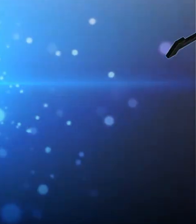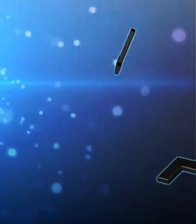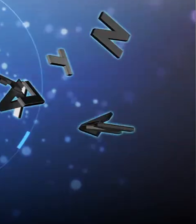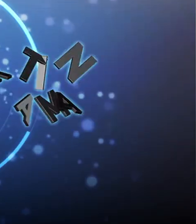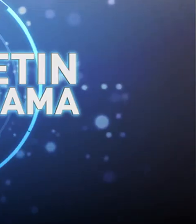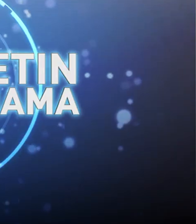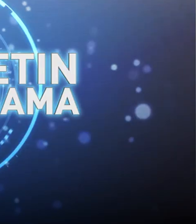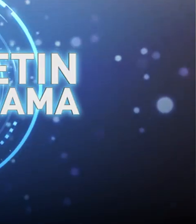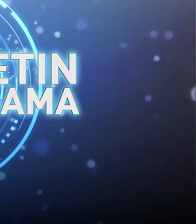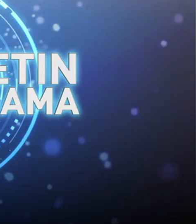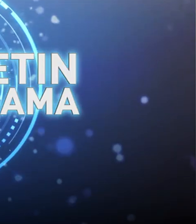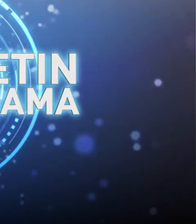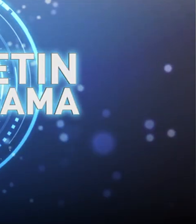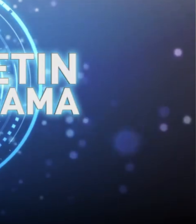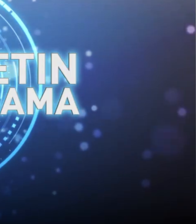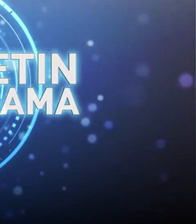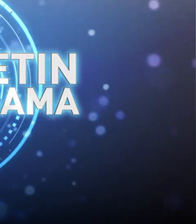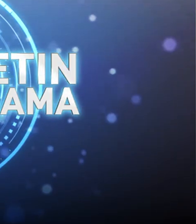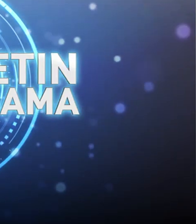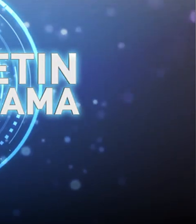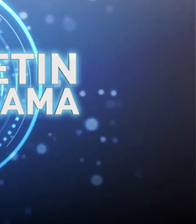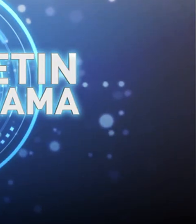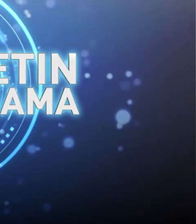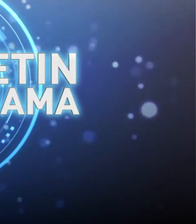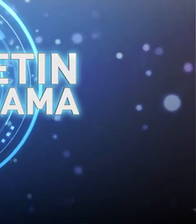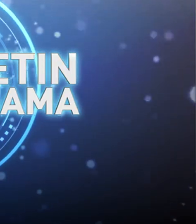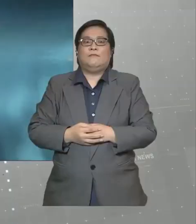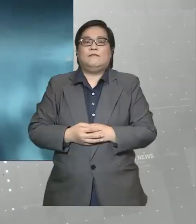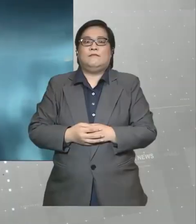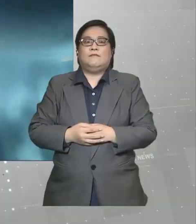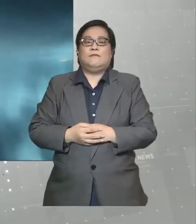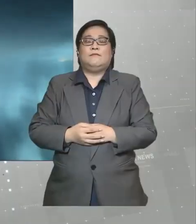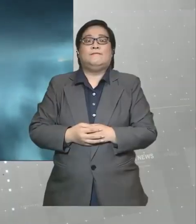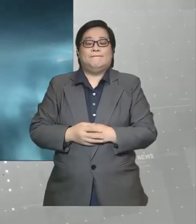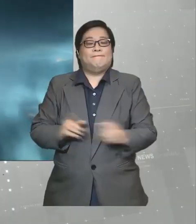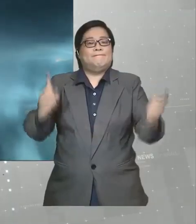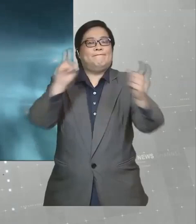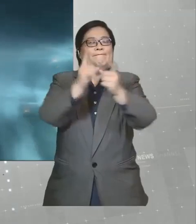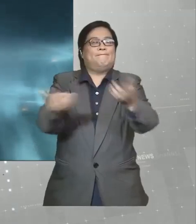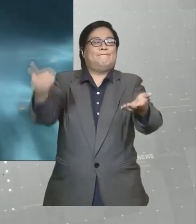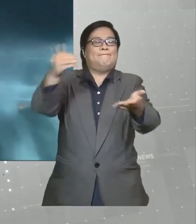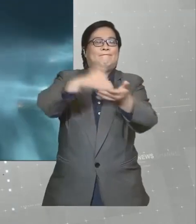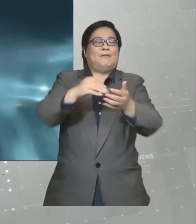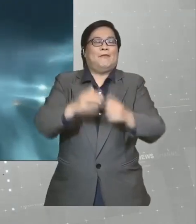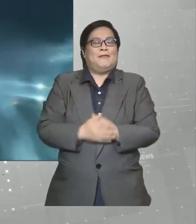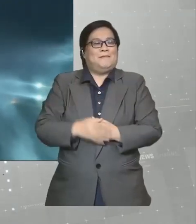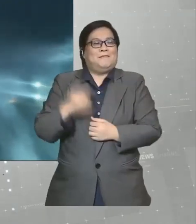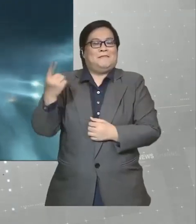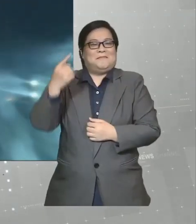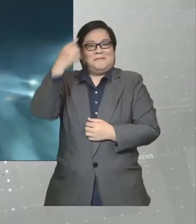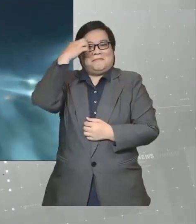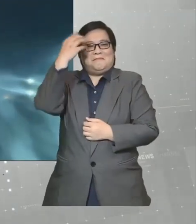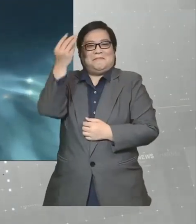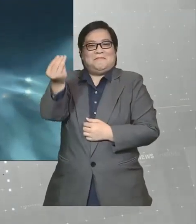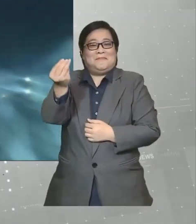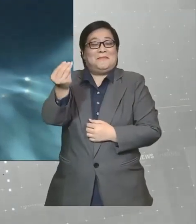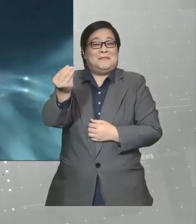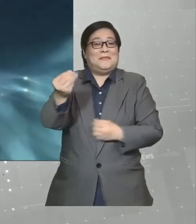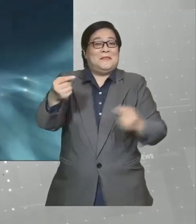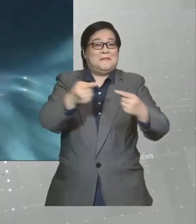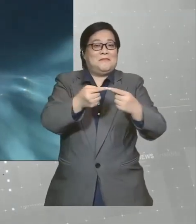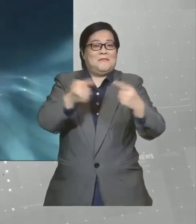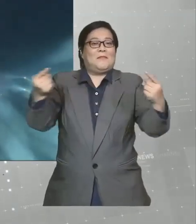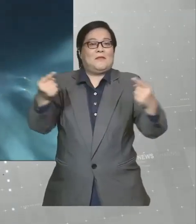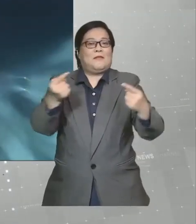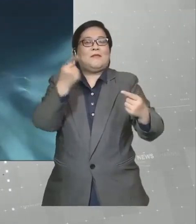Bersambung kembali, menjadi lumbrah dan sifat pembangkang